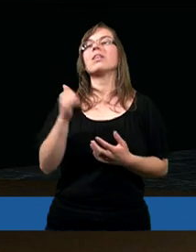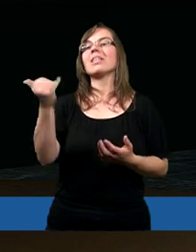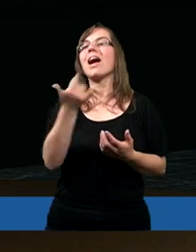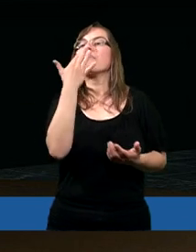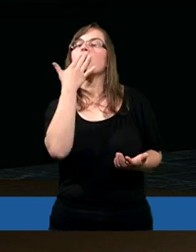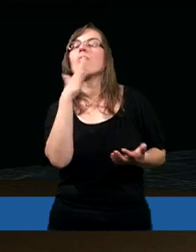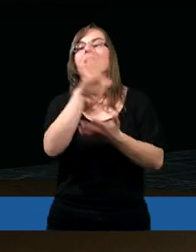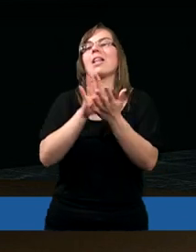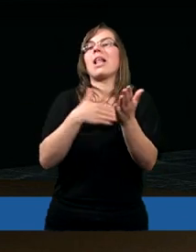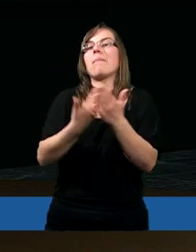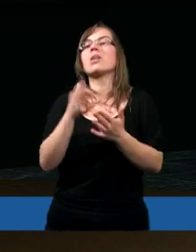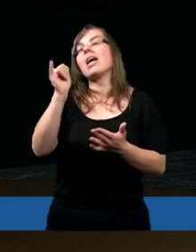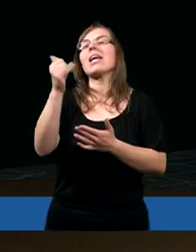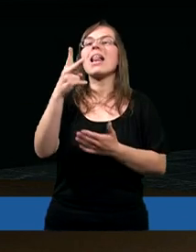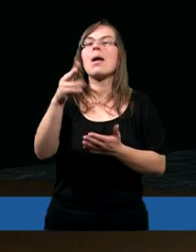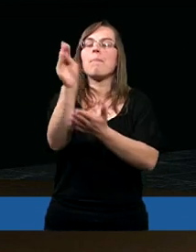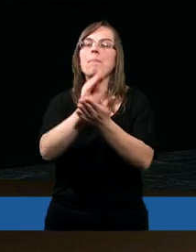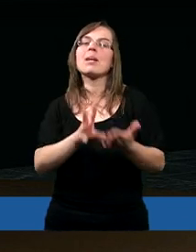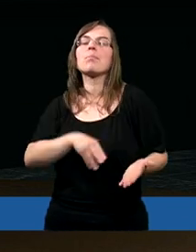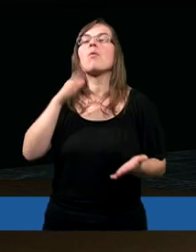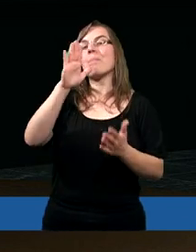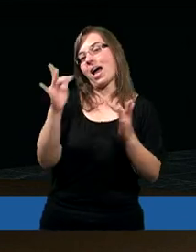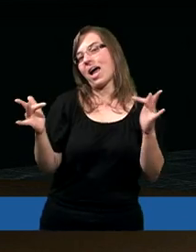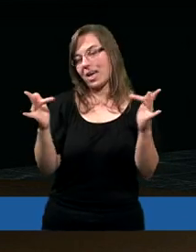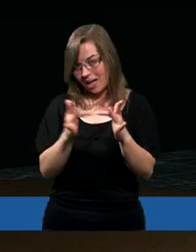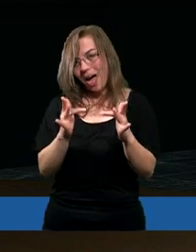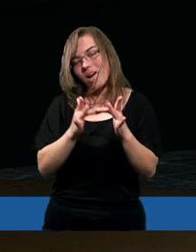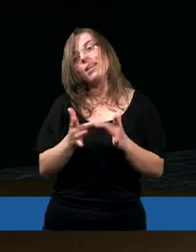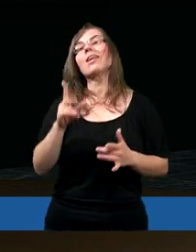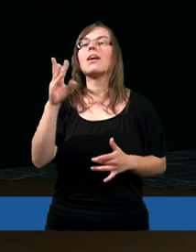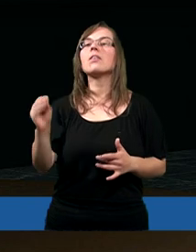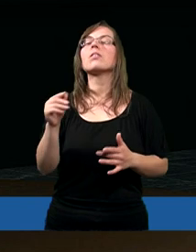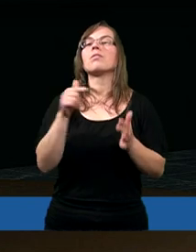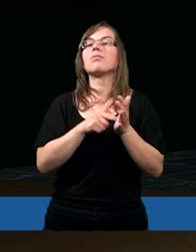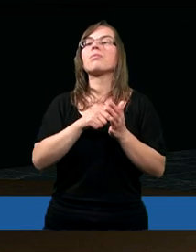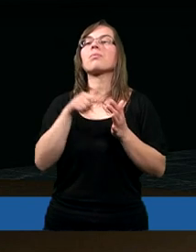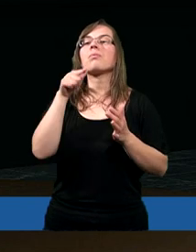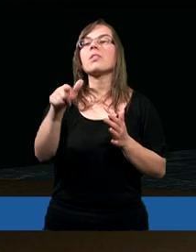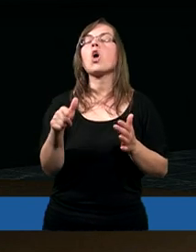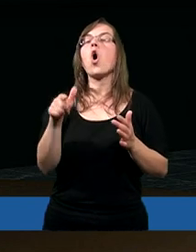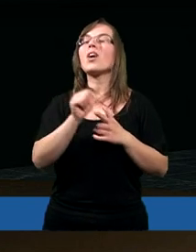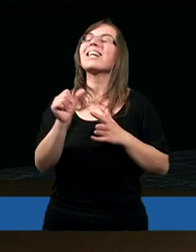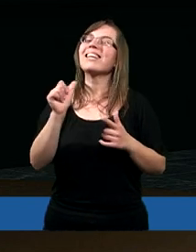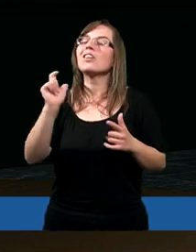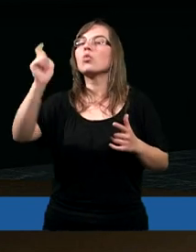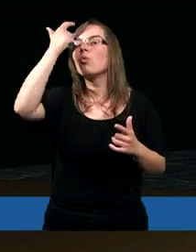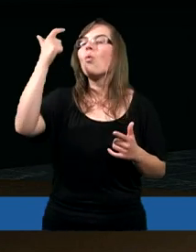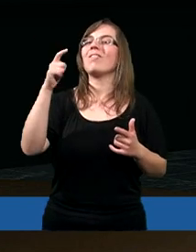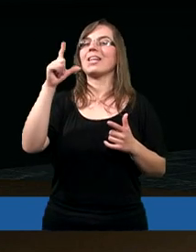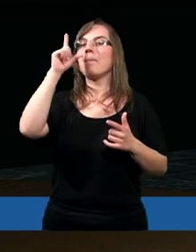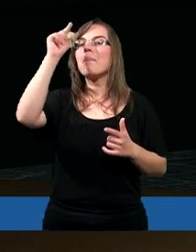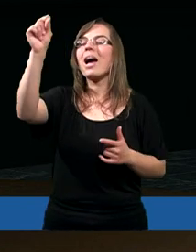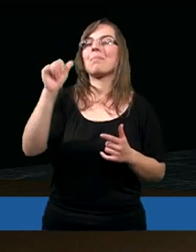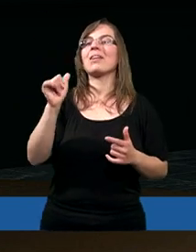zawsze mówił mi o tym, że jednak Pismo Święte ma rację, to trawa usycha, kwiat opada, ale